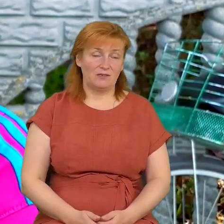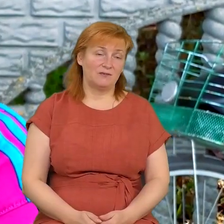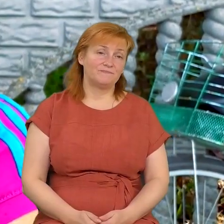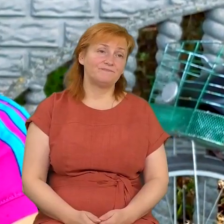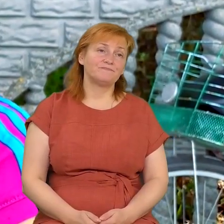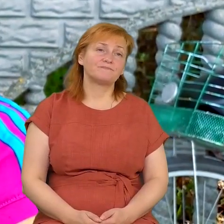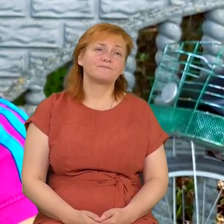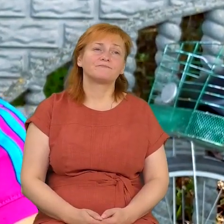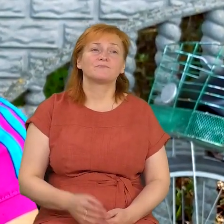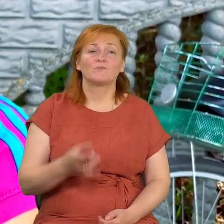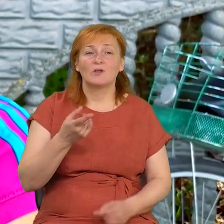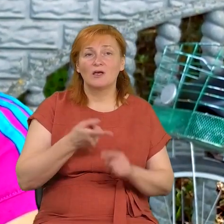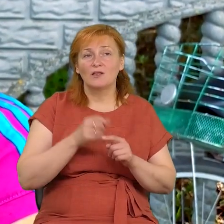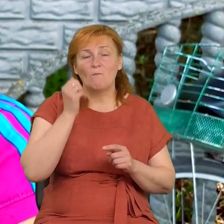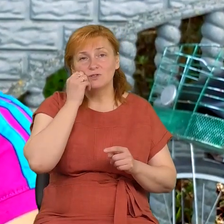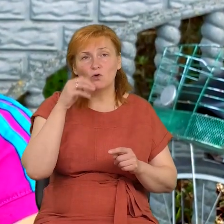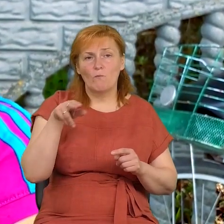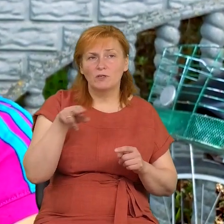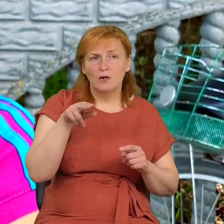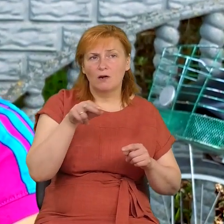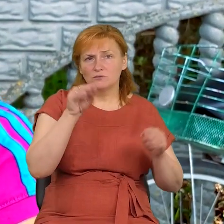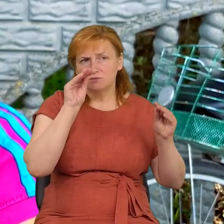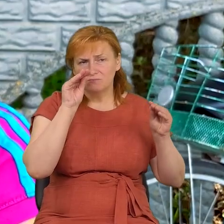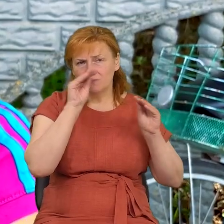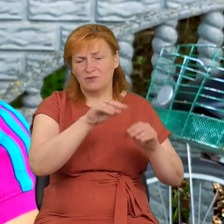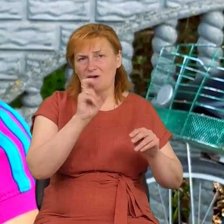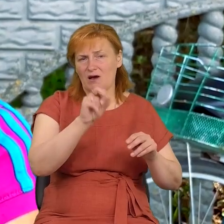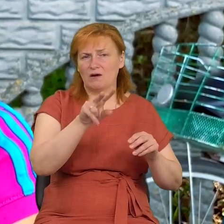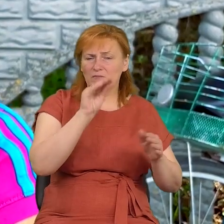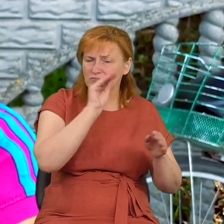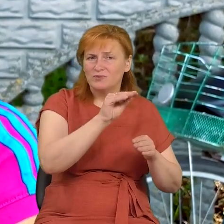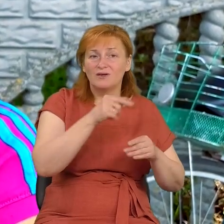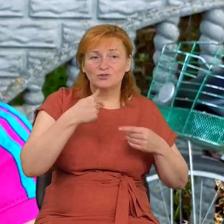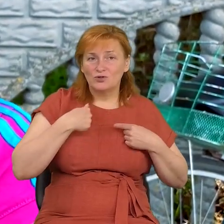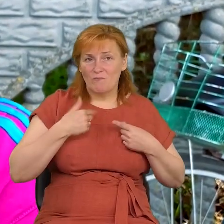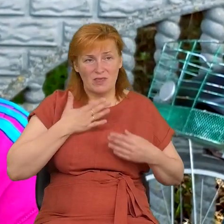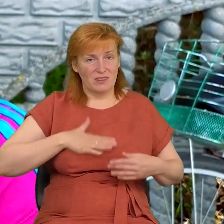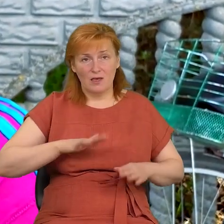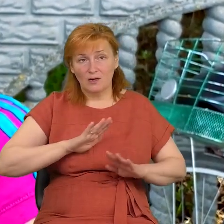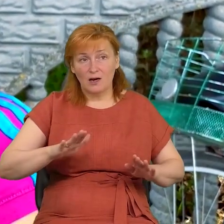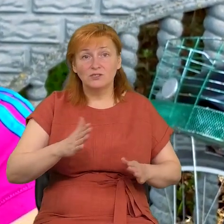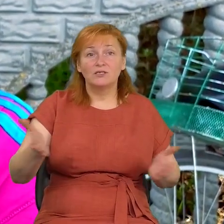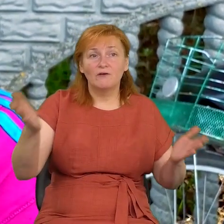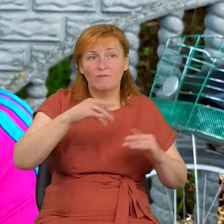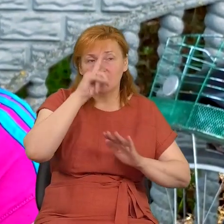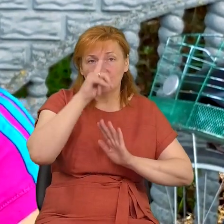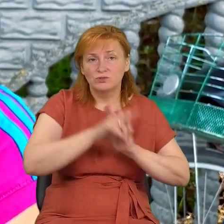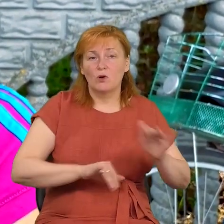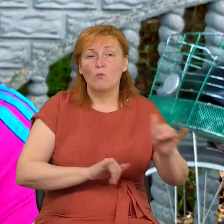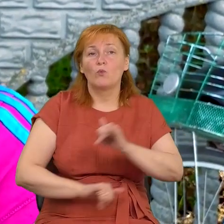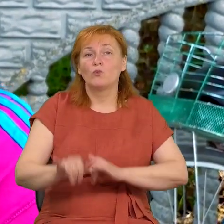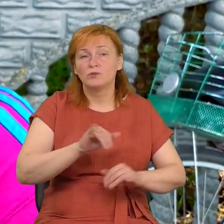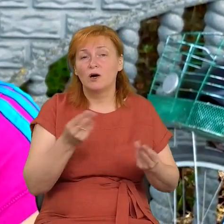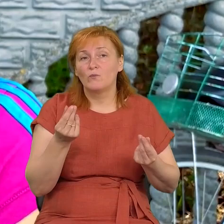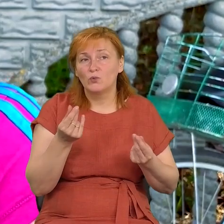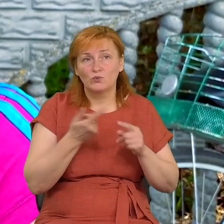патріархату, просто є у неї така климо Московського патріархату. Ми йому не раді. Давайте знаємо, куди йдуть гроші з єпархії. Вони не